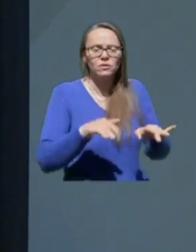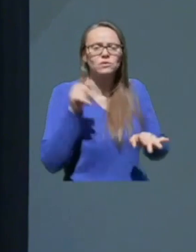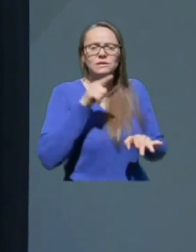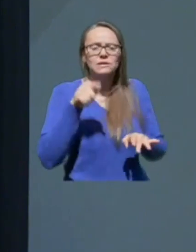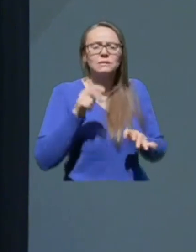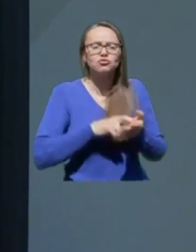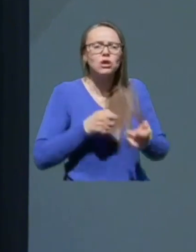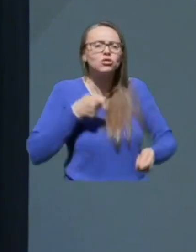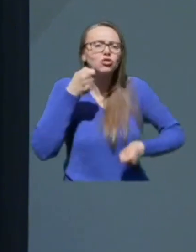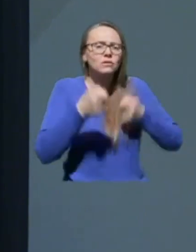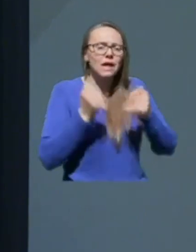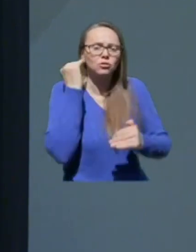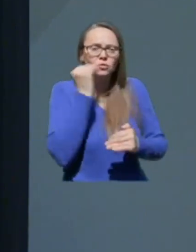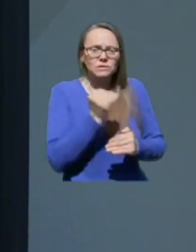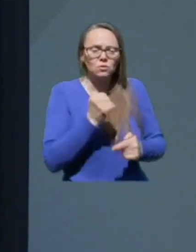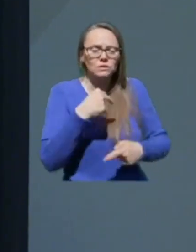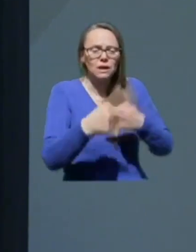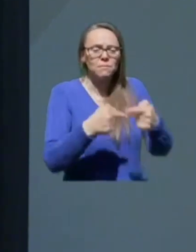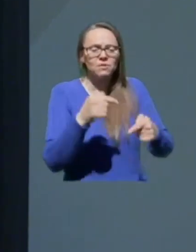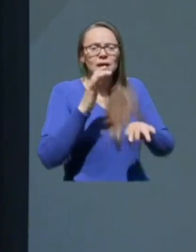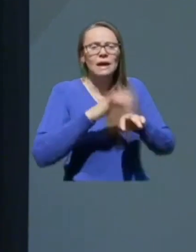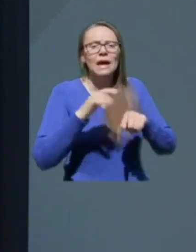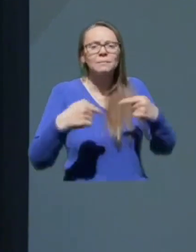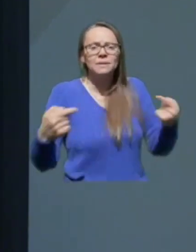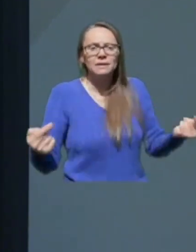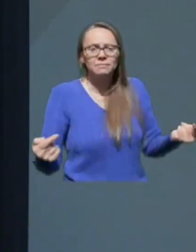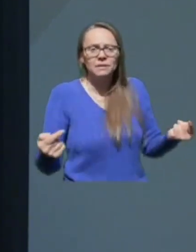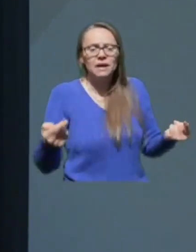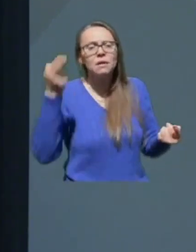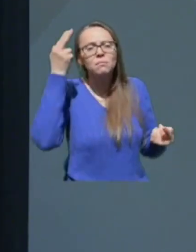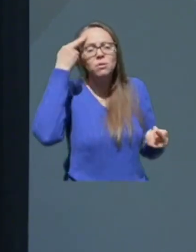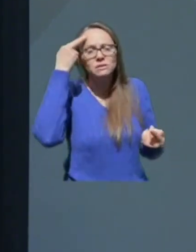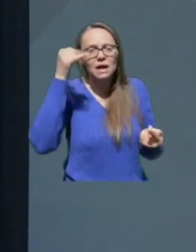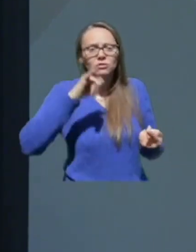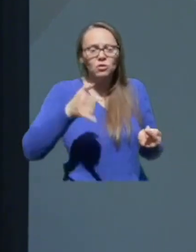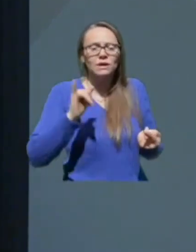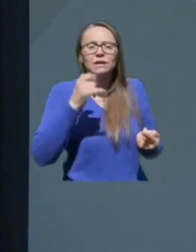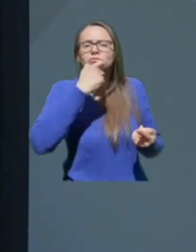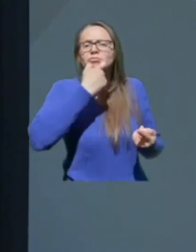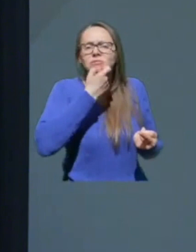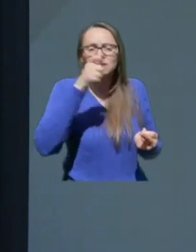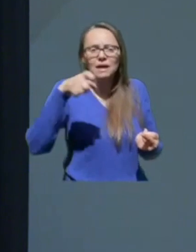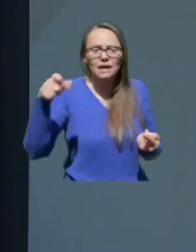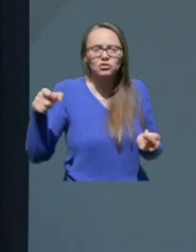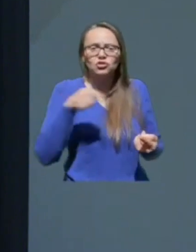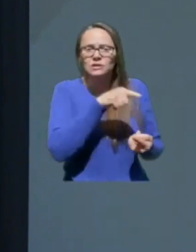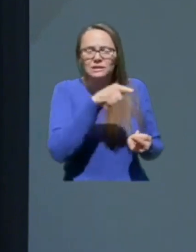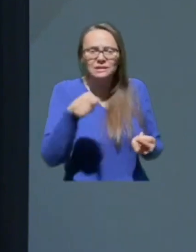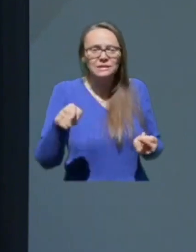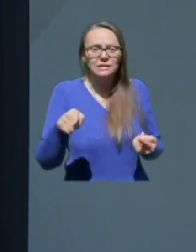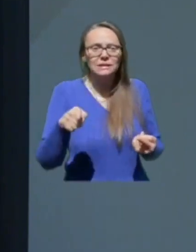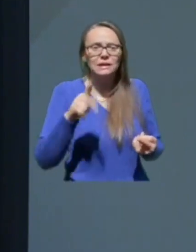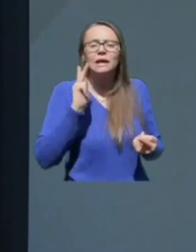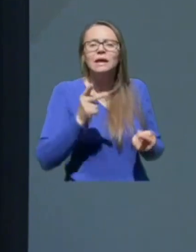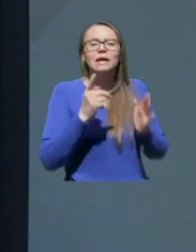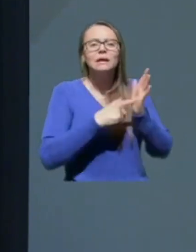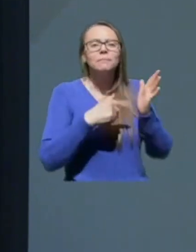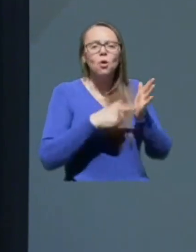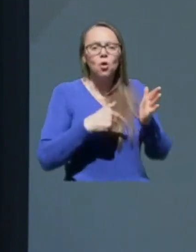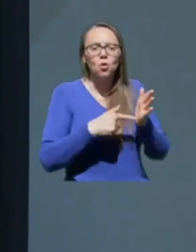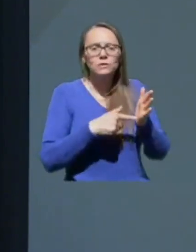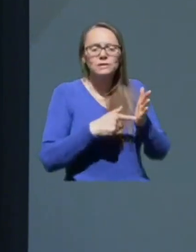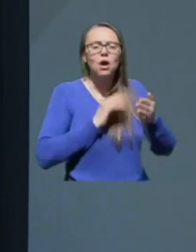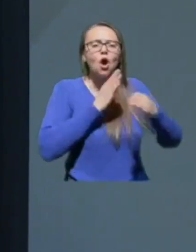zaostrili potek epidemije. Znano je, da so starejši tisti, ki pogosteje